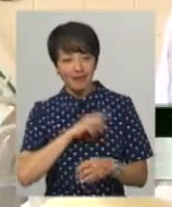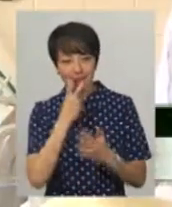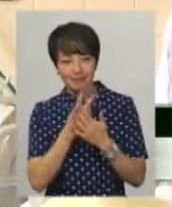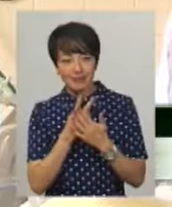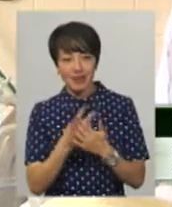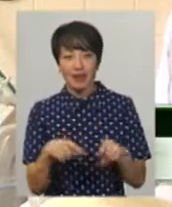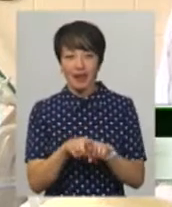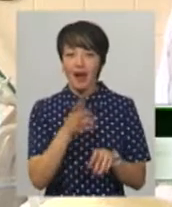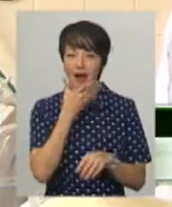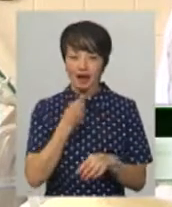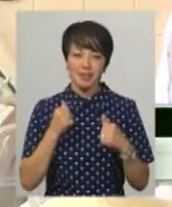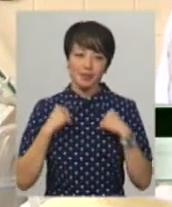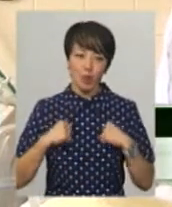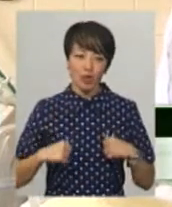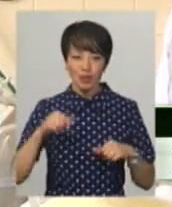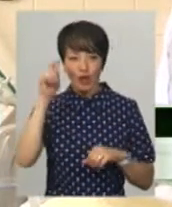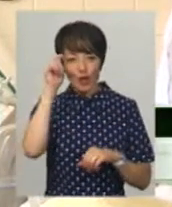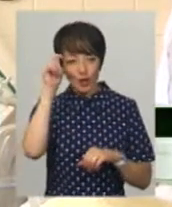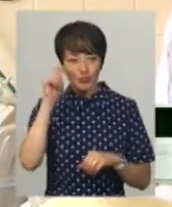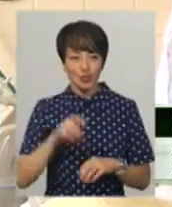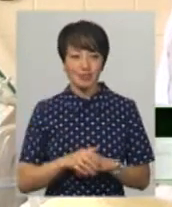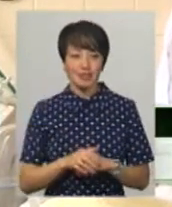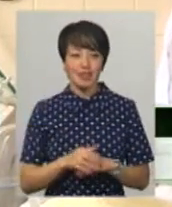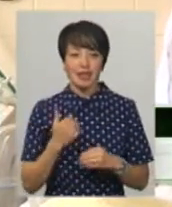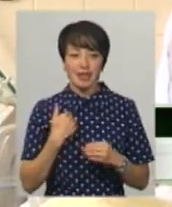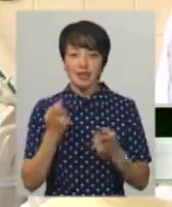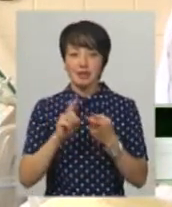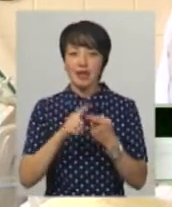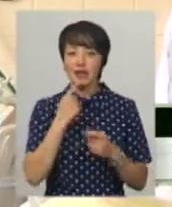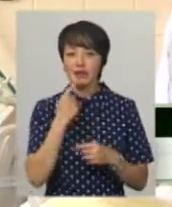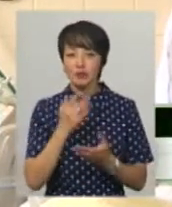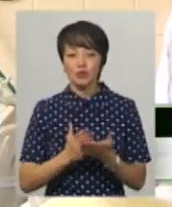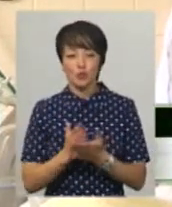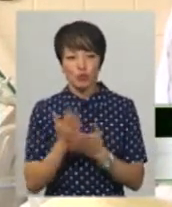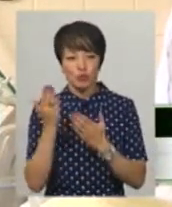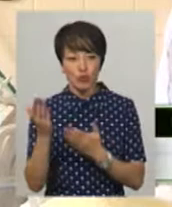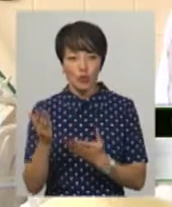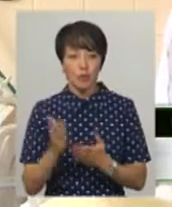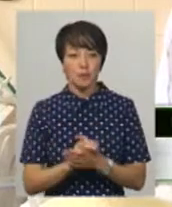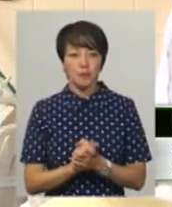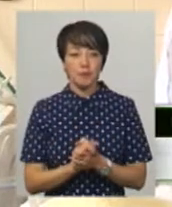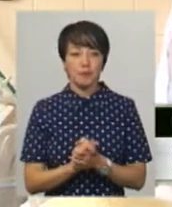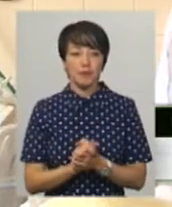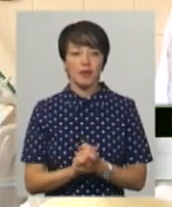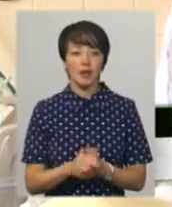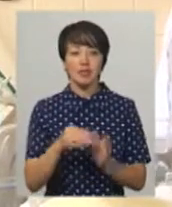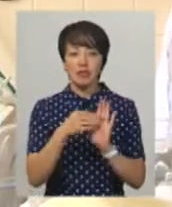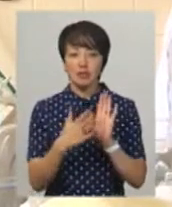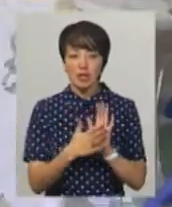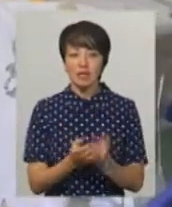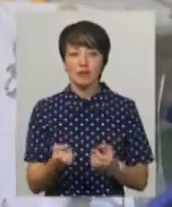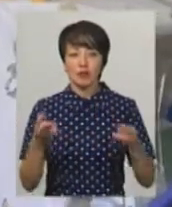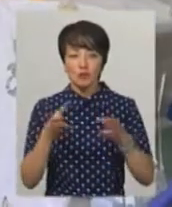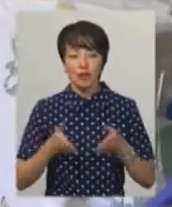Так, він гарний, спокійний хлопчик. Я зв'язувалася з Красилівською службою, вони зареєстрували свідоцтво про